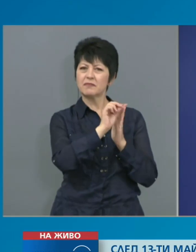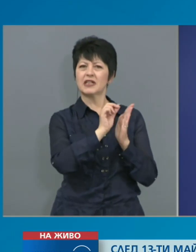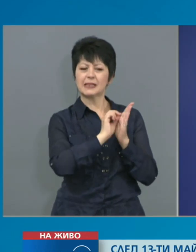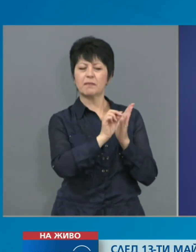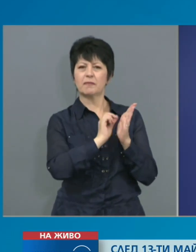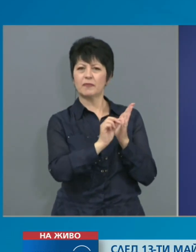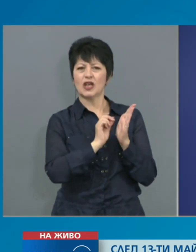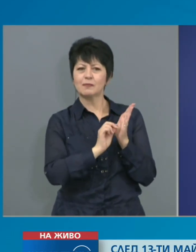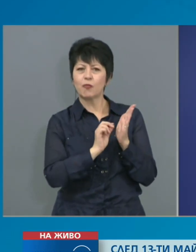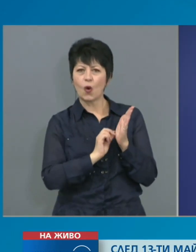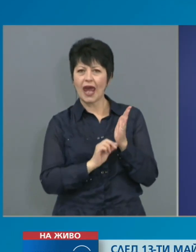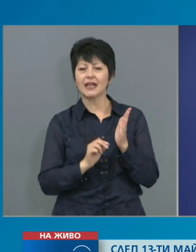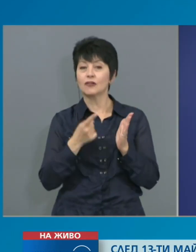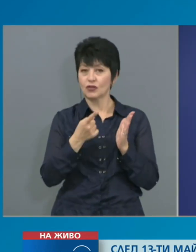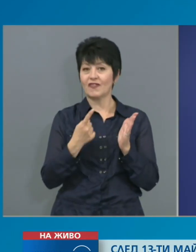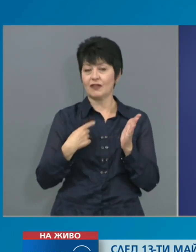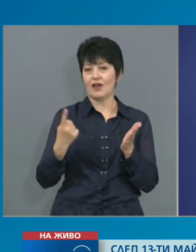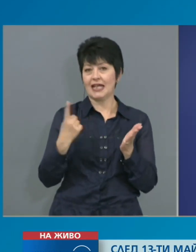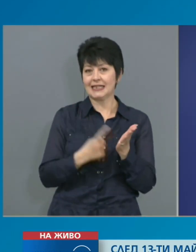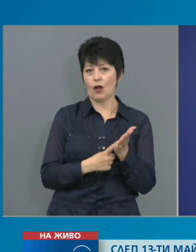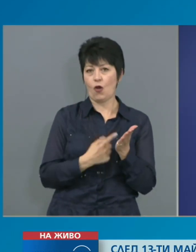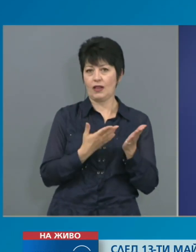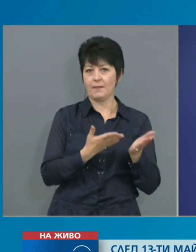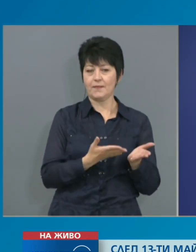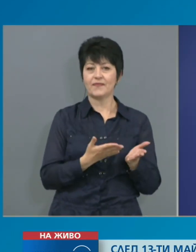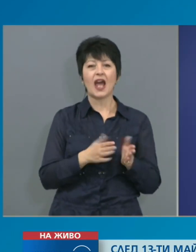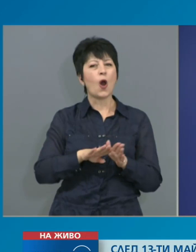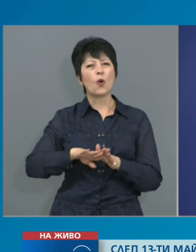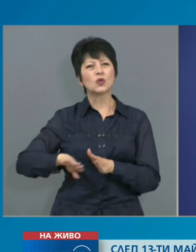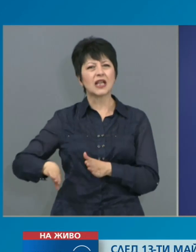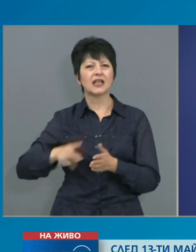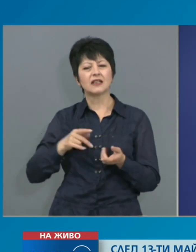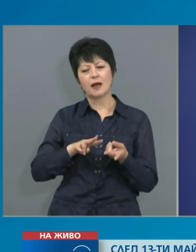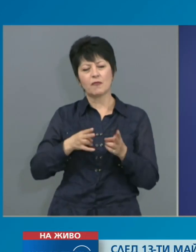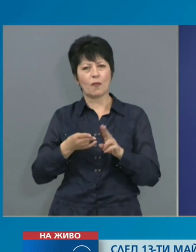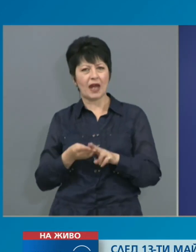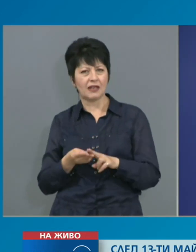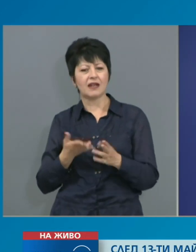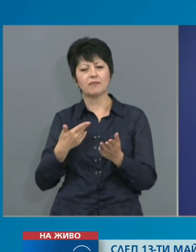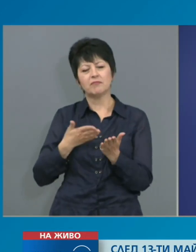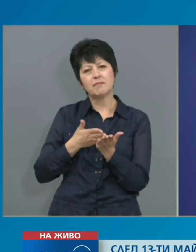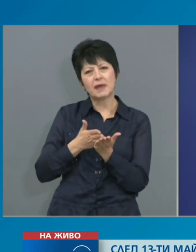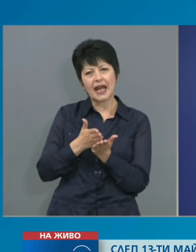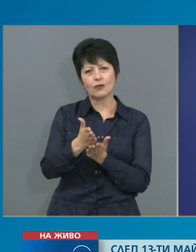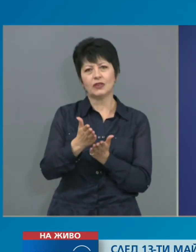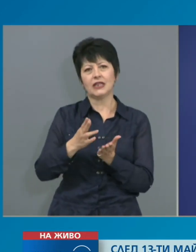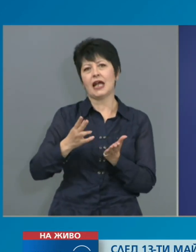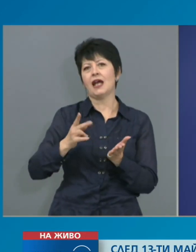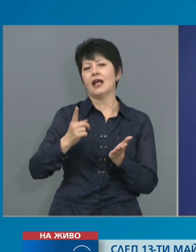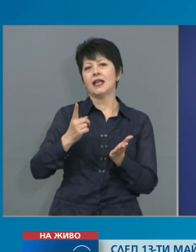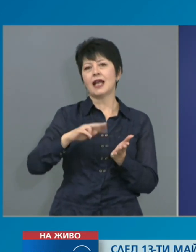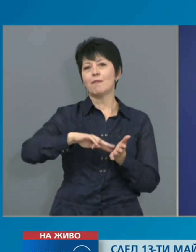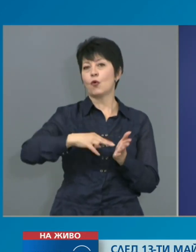е изменителни текстове в Закона за здравето. Останалите изменителни мерки в преходните разпоредби на проекто-закона